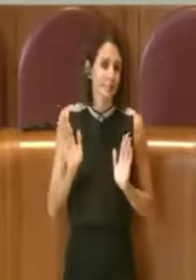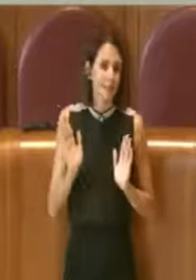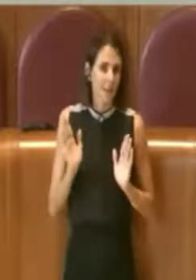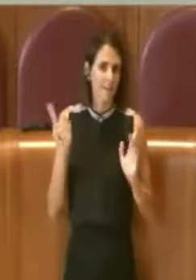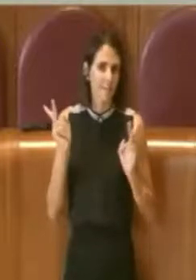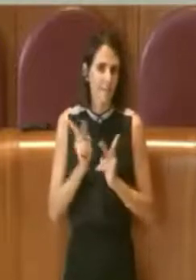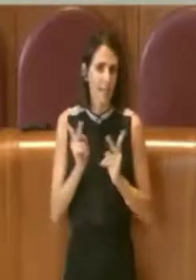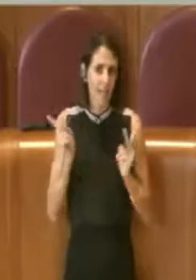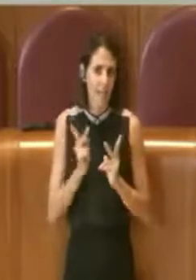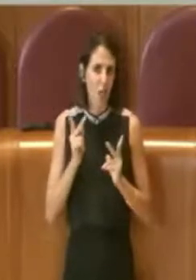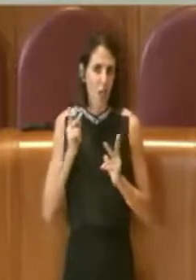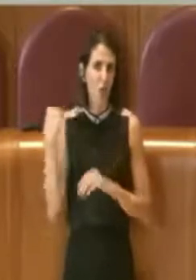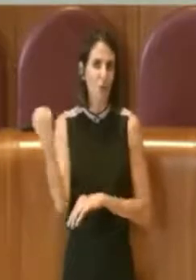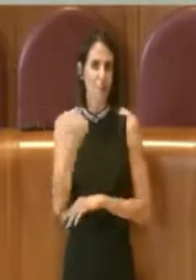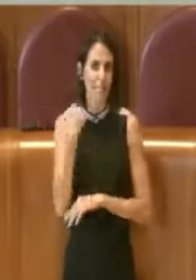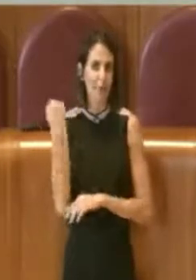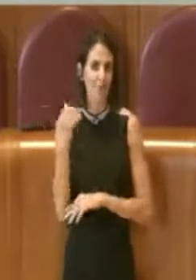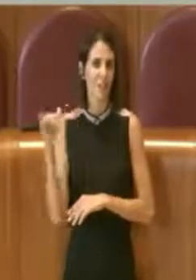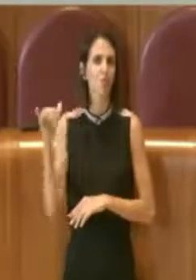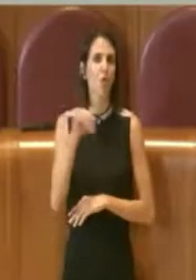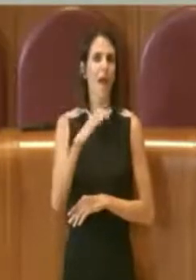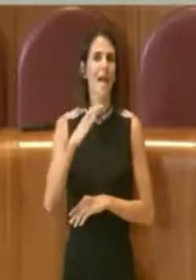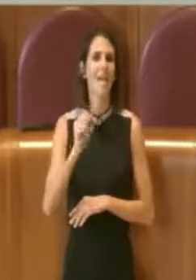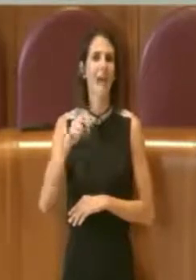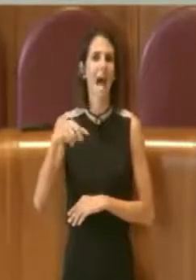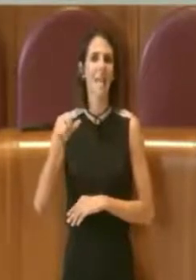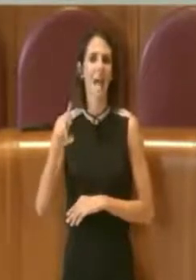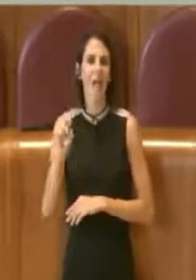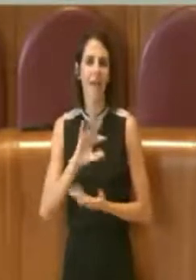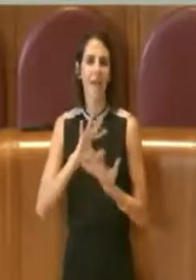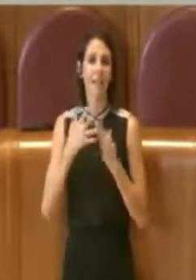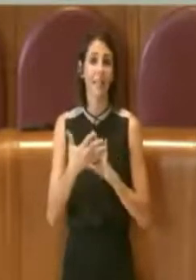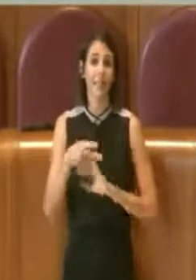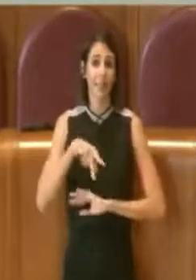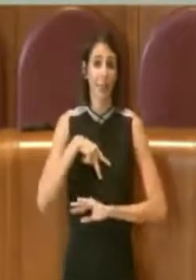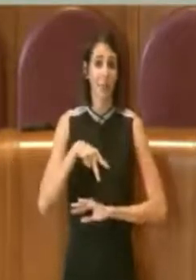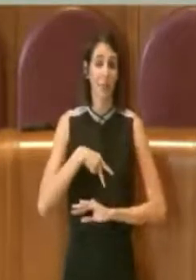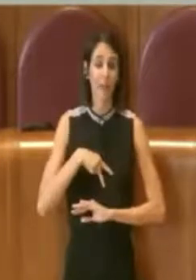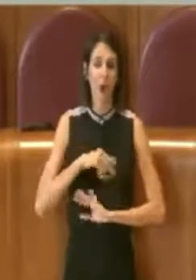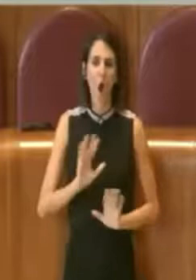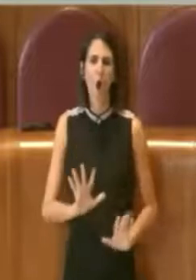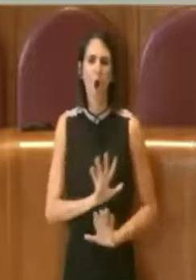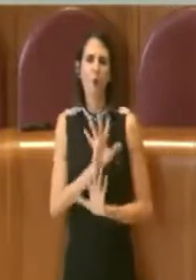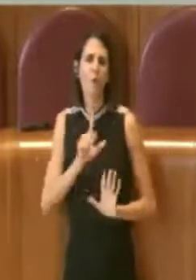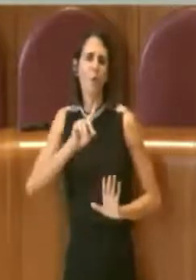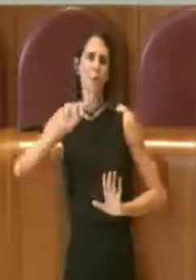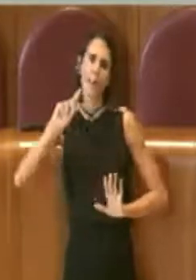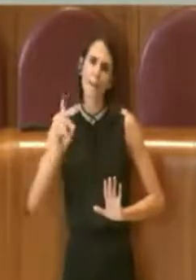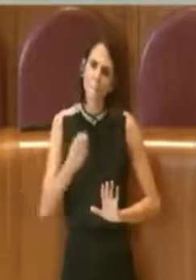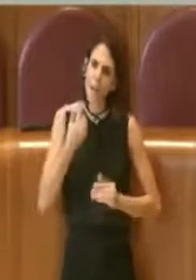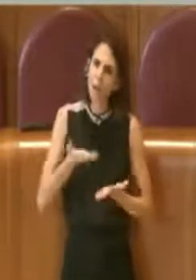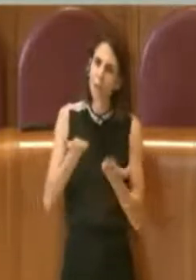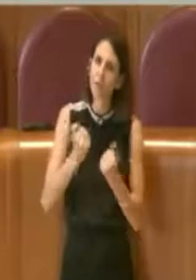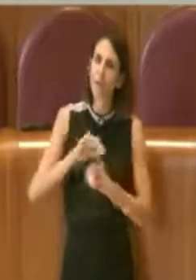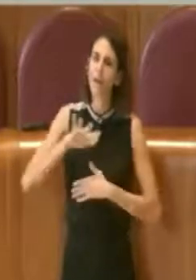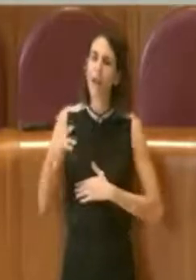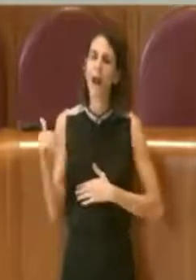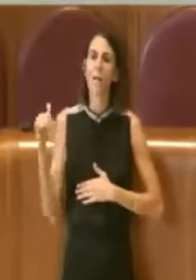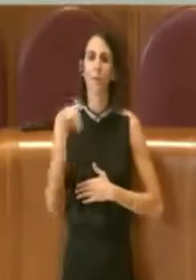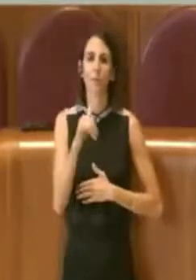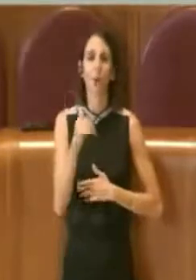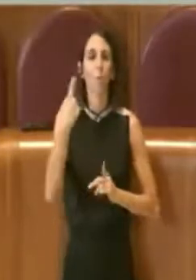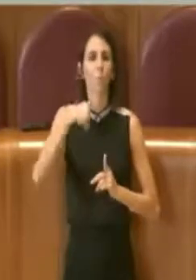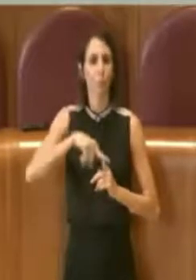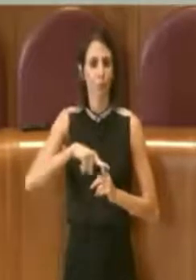servizio con i Canadair forse magari comprare qualche altro Canadair addestrare qualche altro pilota sì